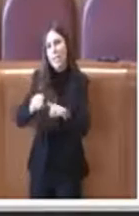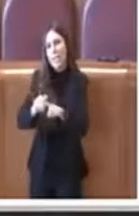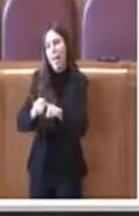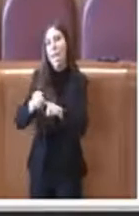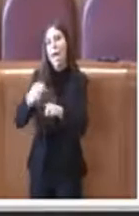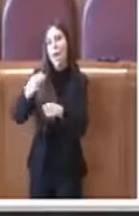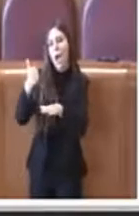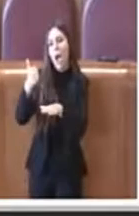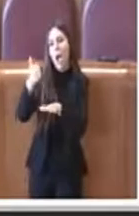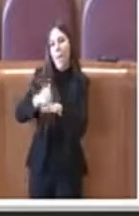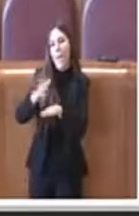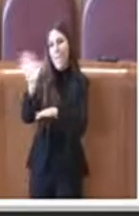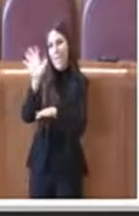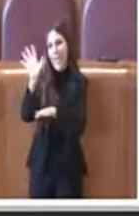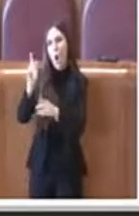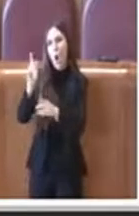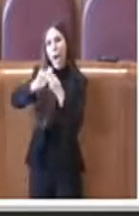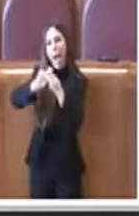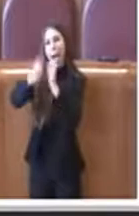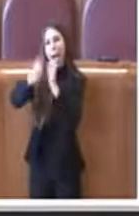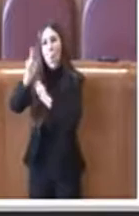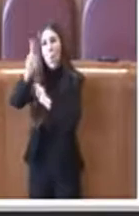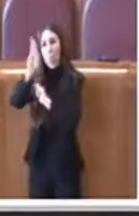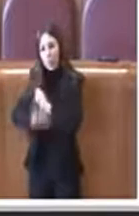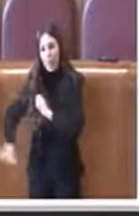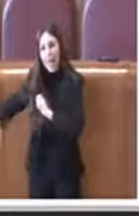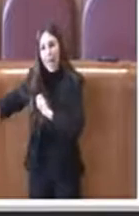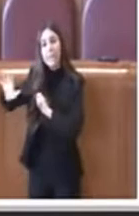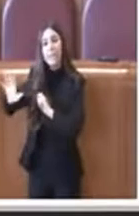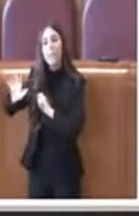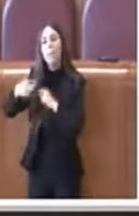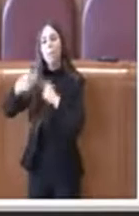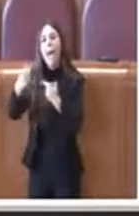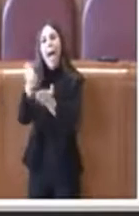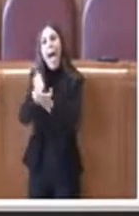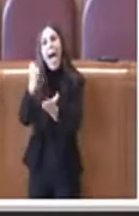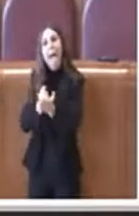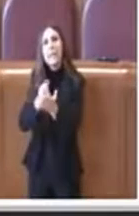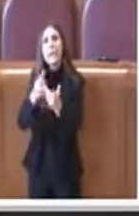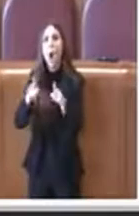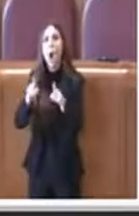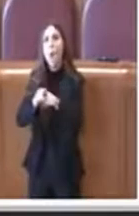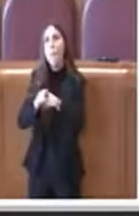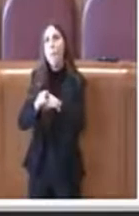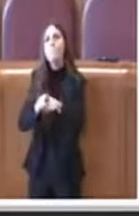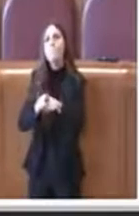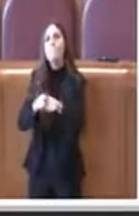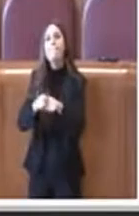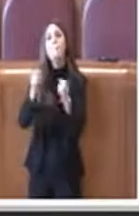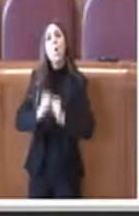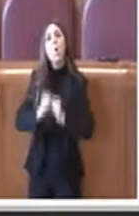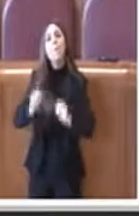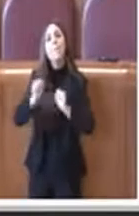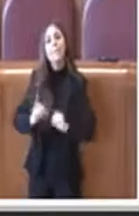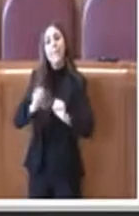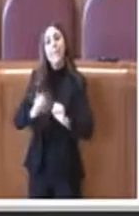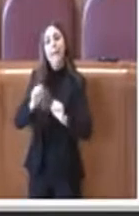la variante urbanistica che davano effettivamente titolo a dover rivalutare quell'area.